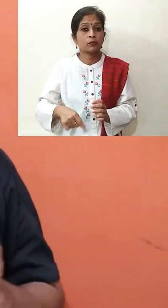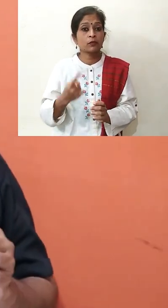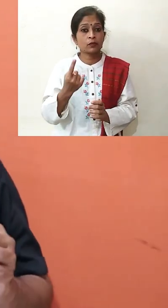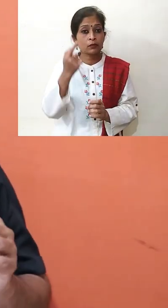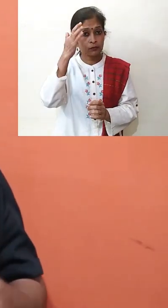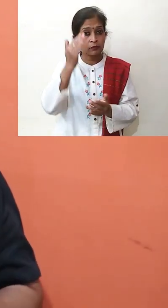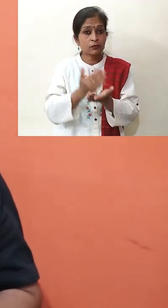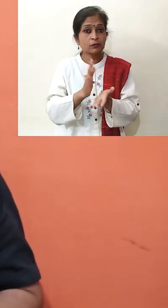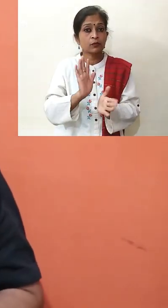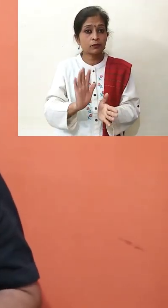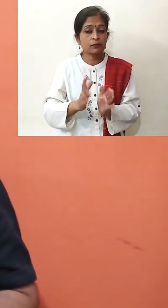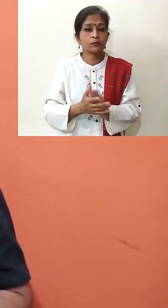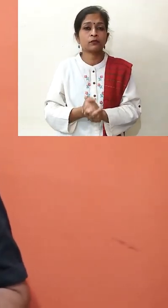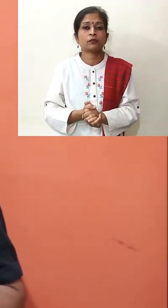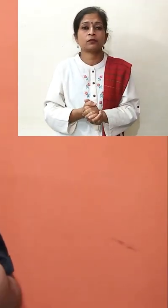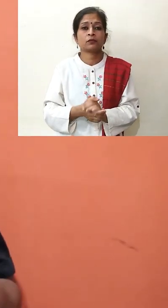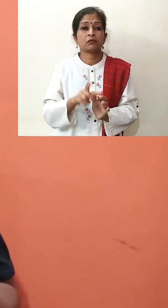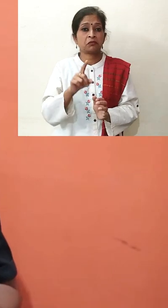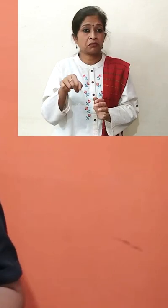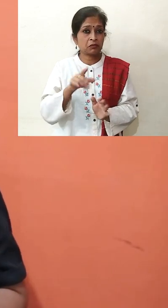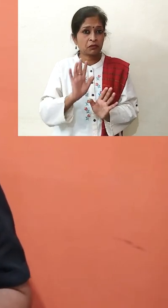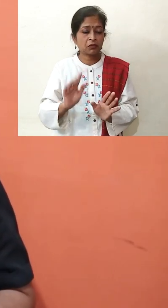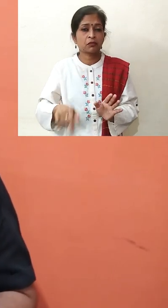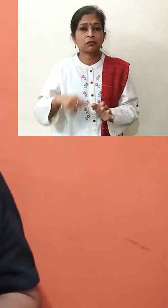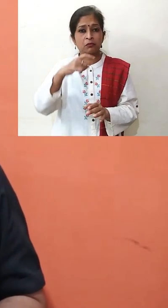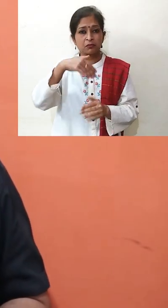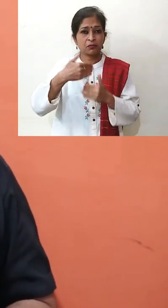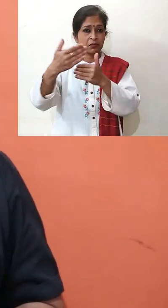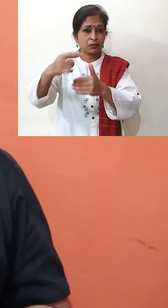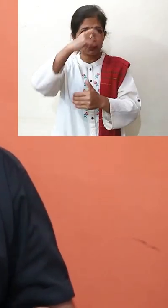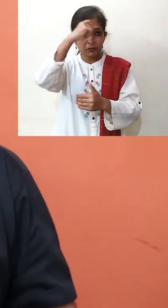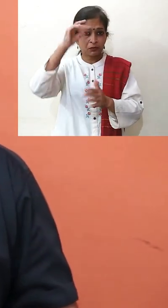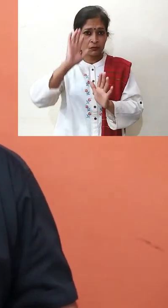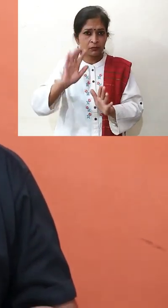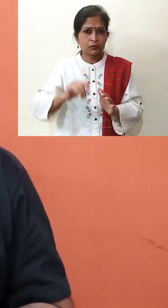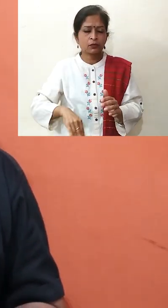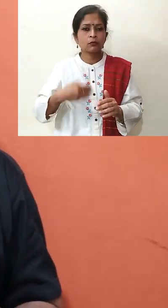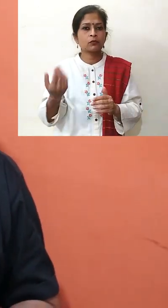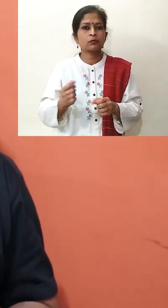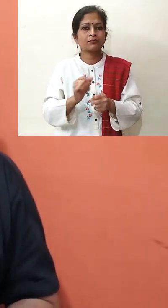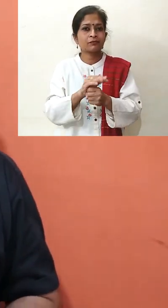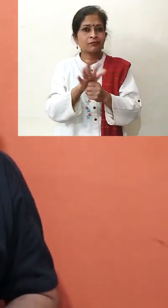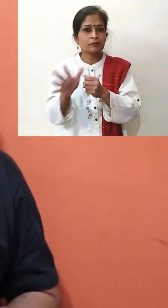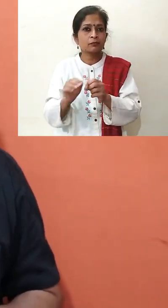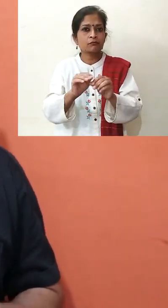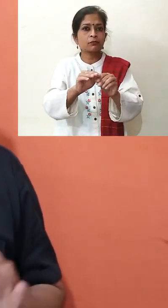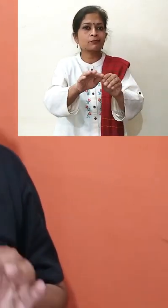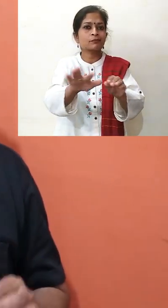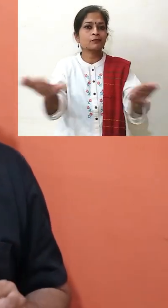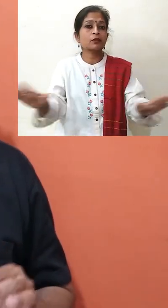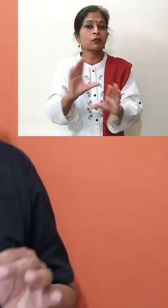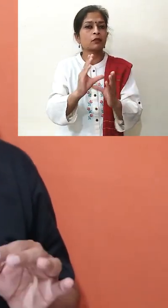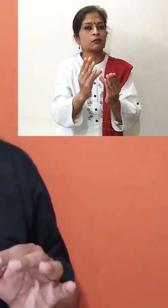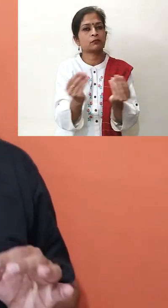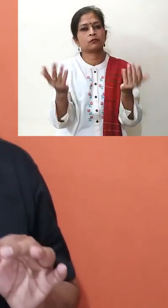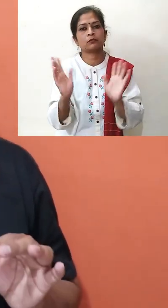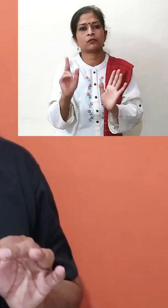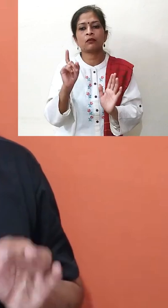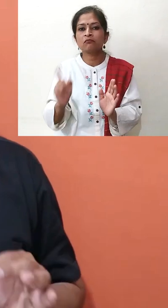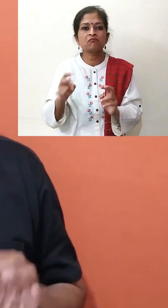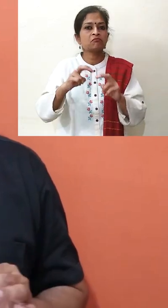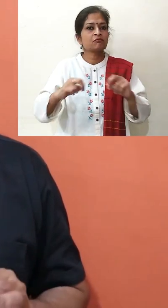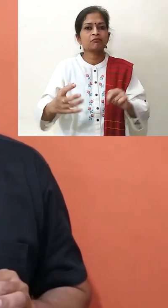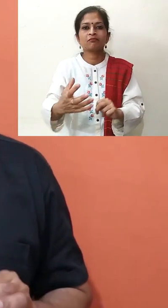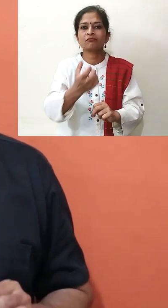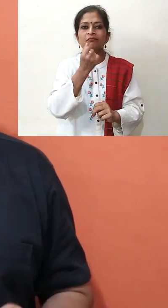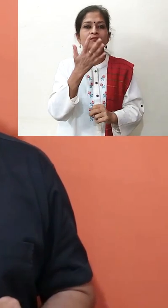एक मितक है कि हमी आने पे कोरोना वाइरस का संक्रमन खतम हो जाएगा. फिलाल इसके कोई